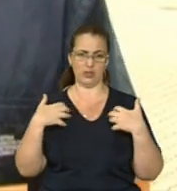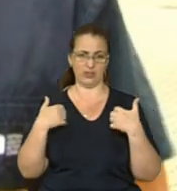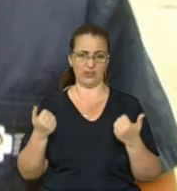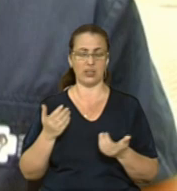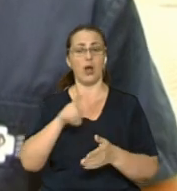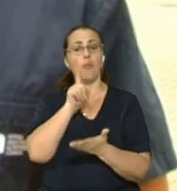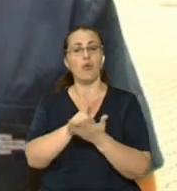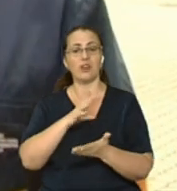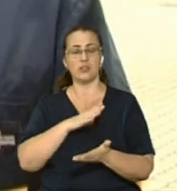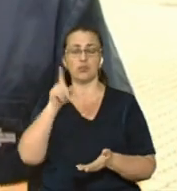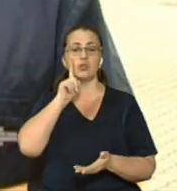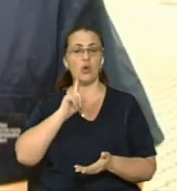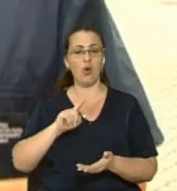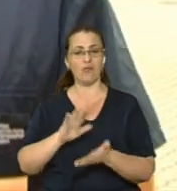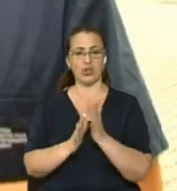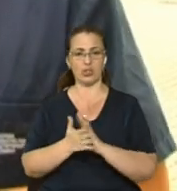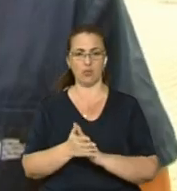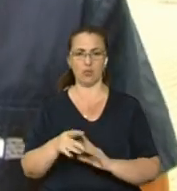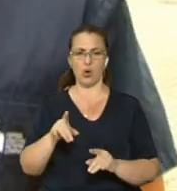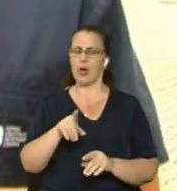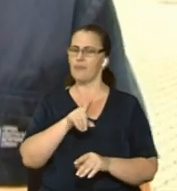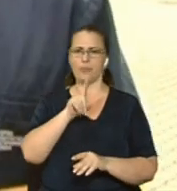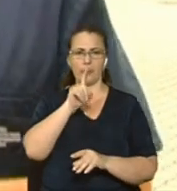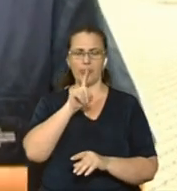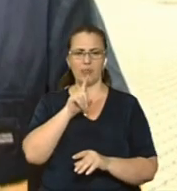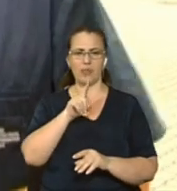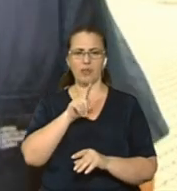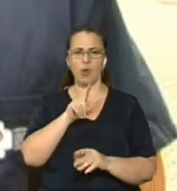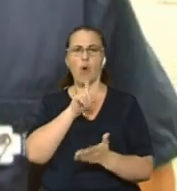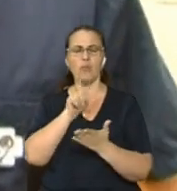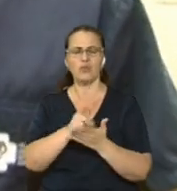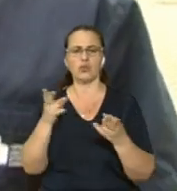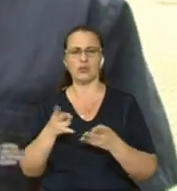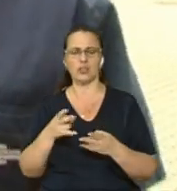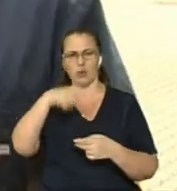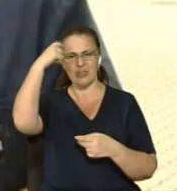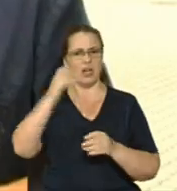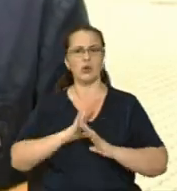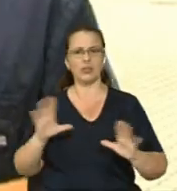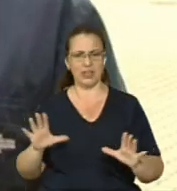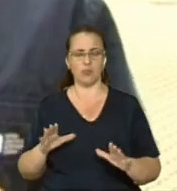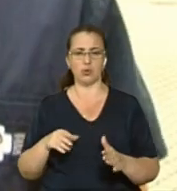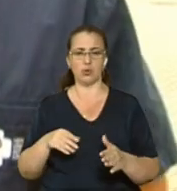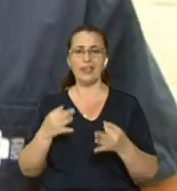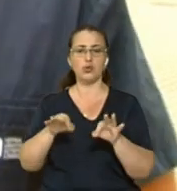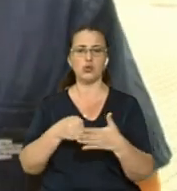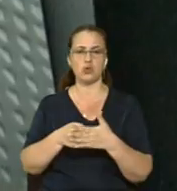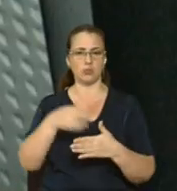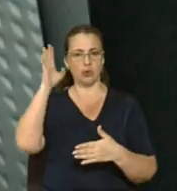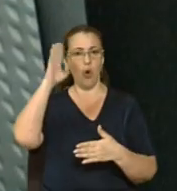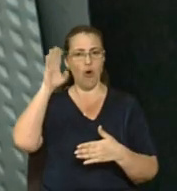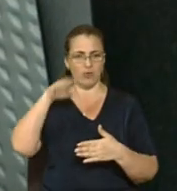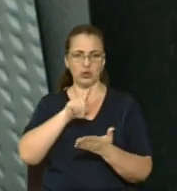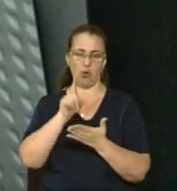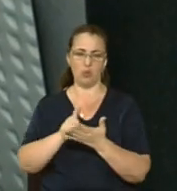якісь певні комфортні умови. Не повинно бути дуже жарко і повинен бути постійний доступ до водички, щоб вона собі в разі чого могла попити.